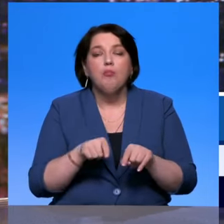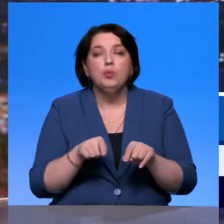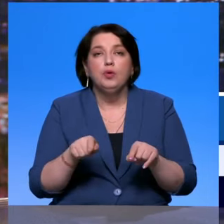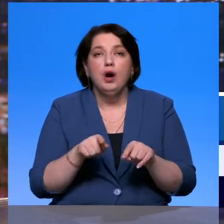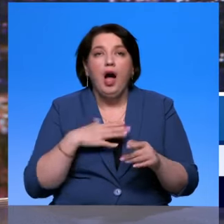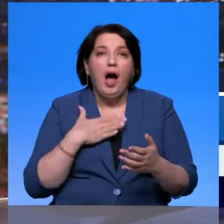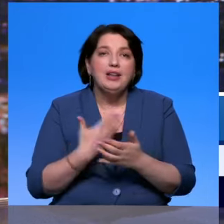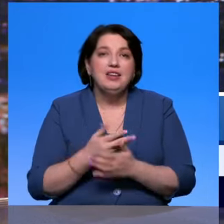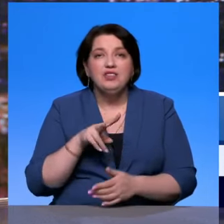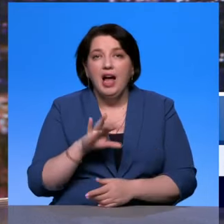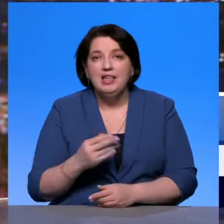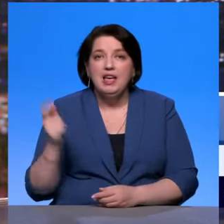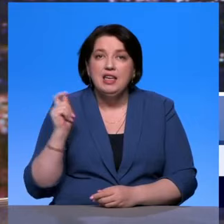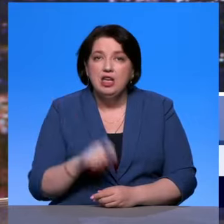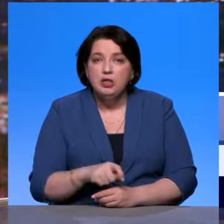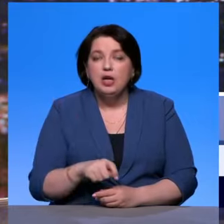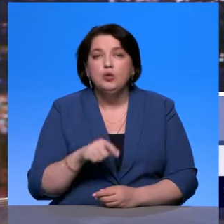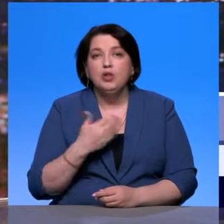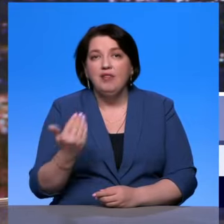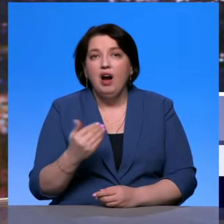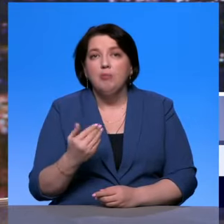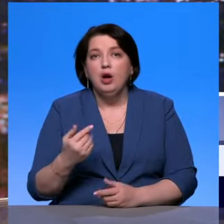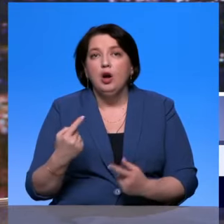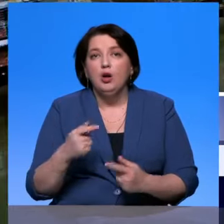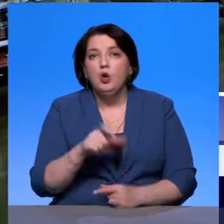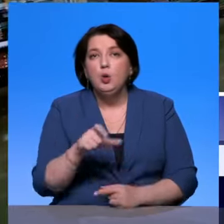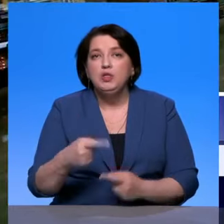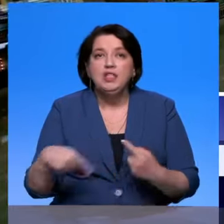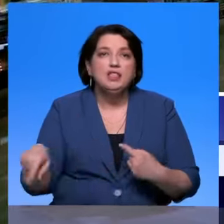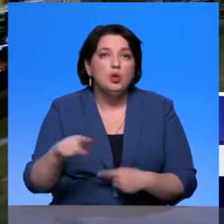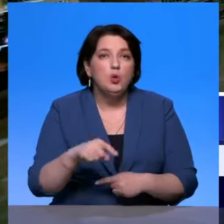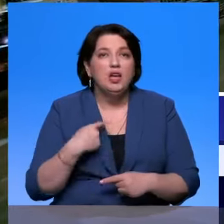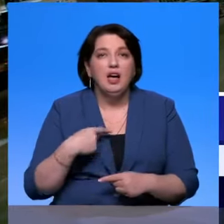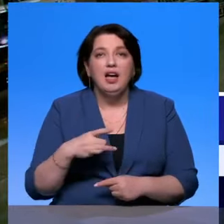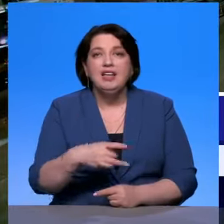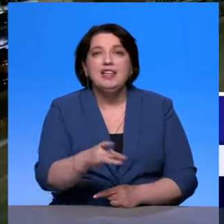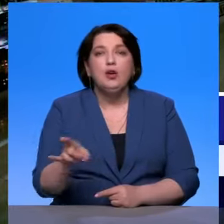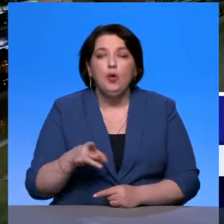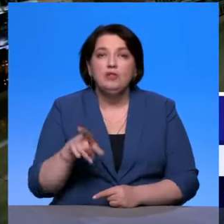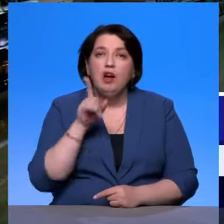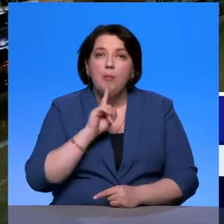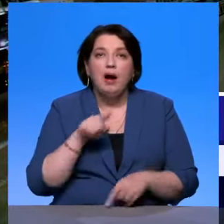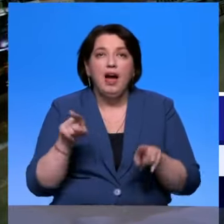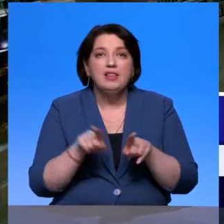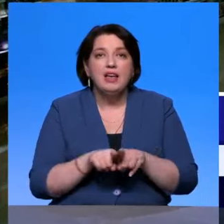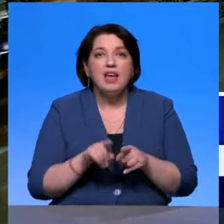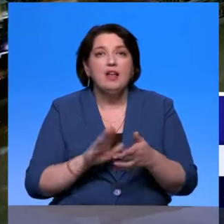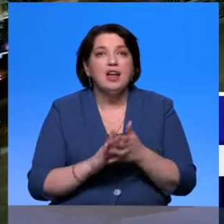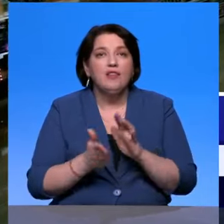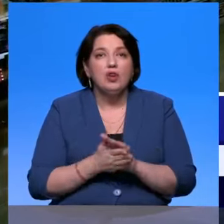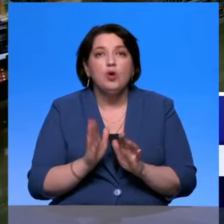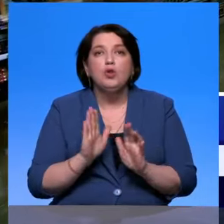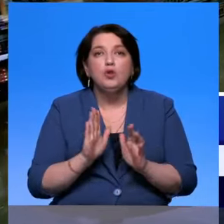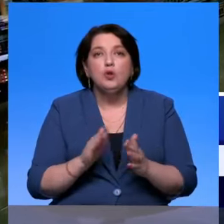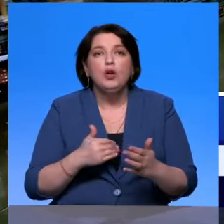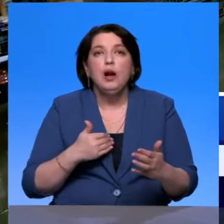активно ли едут к вам люди, охотно ли едут, какие условия вы до сих пор, вы говорите, пока эти договоренности, вы только к ним подошли. А